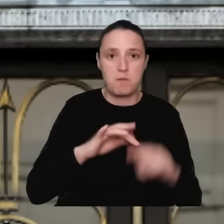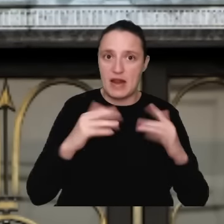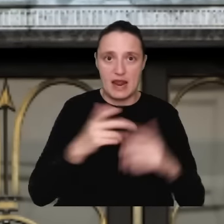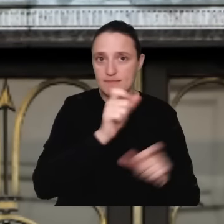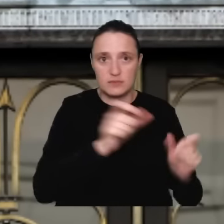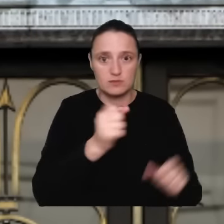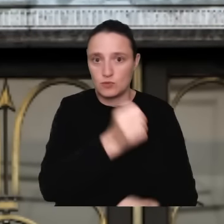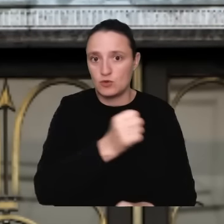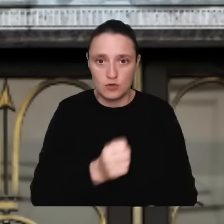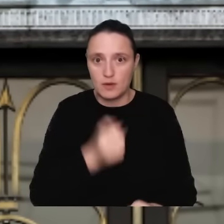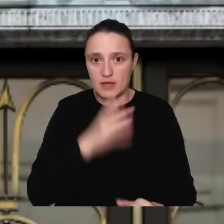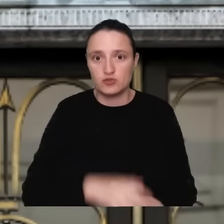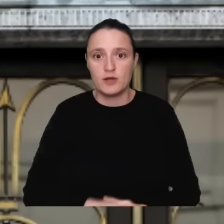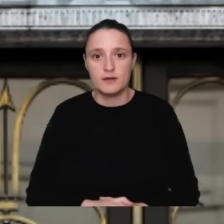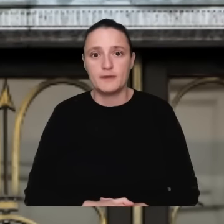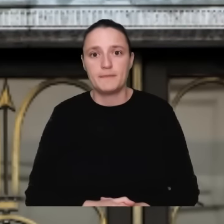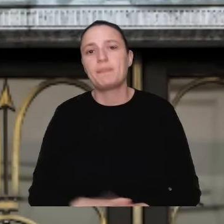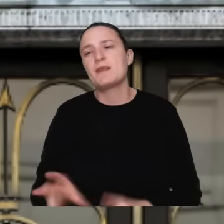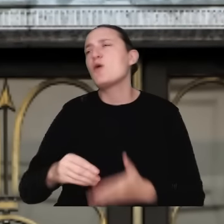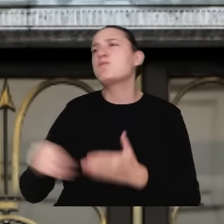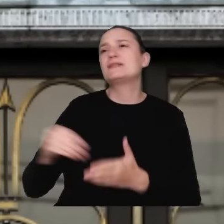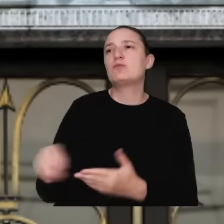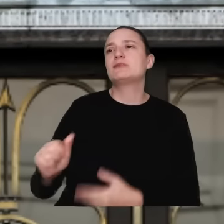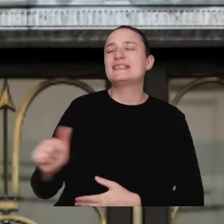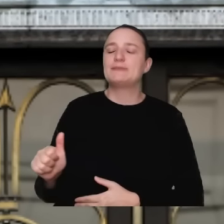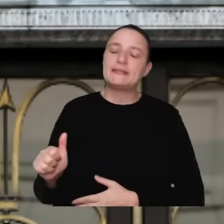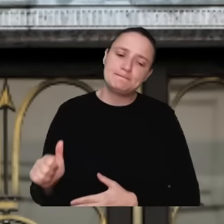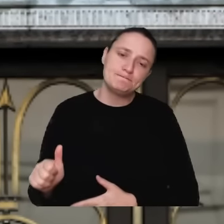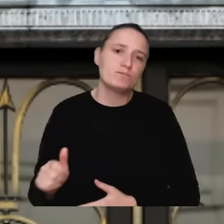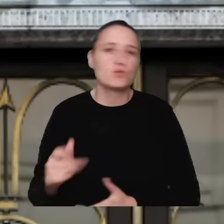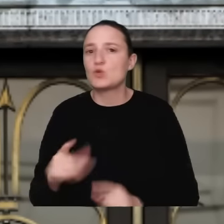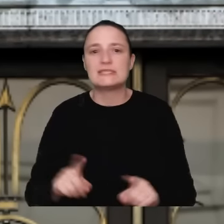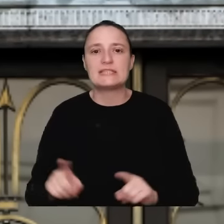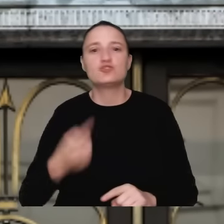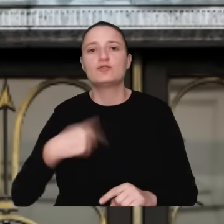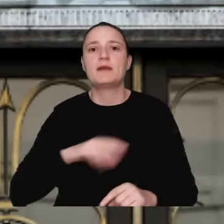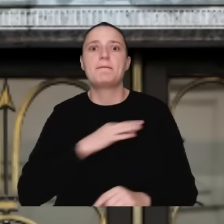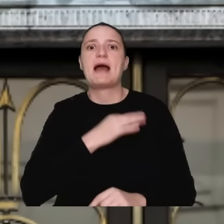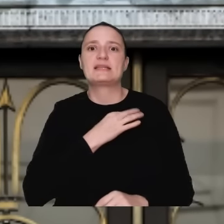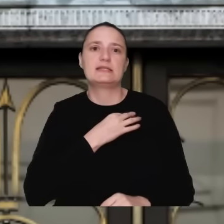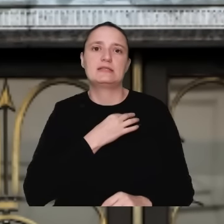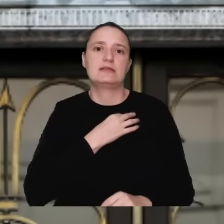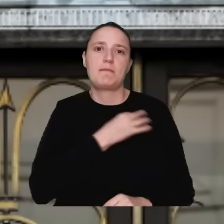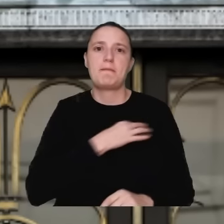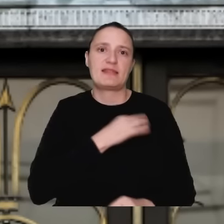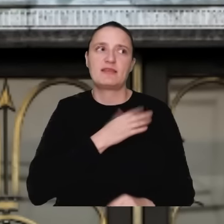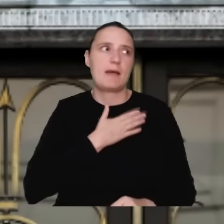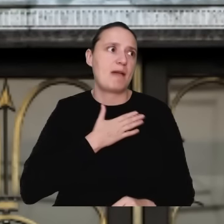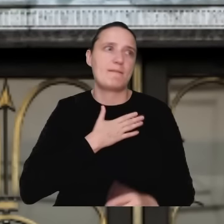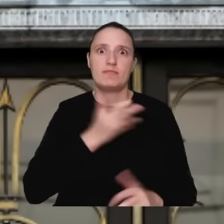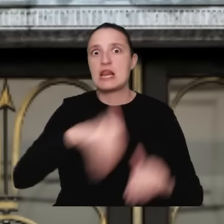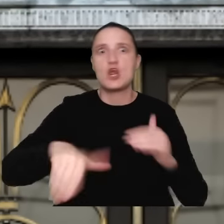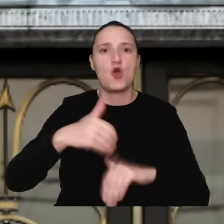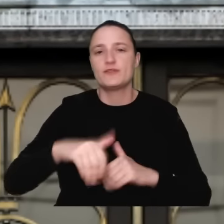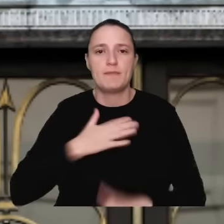opłacaniem to pan redaktor musi mieć świadomość, że to nie jest tak, że my jako partia dysponujemy jakimiś gigantycznymi milionami, więc